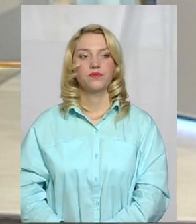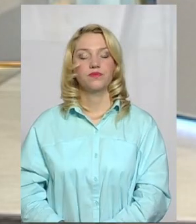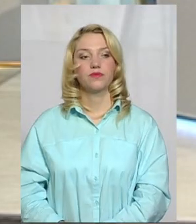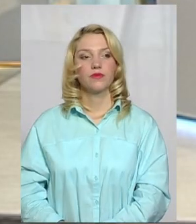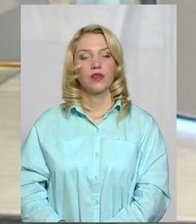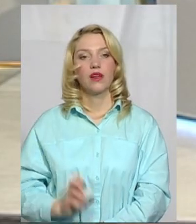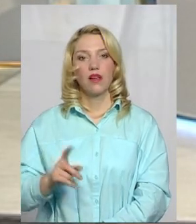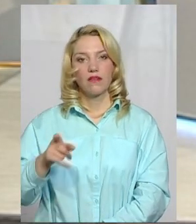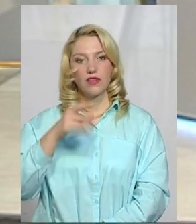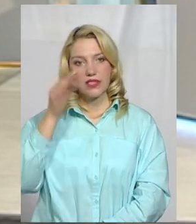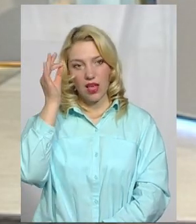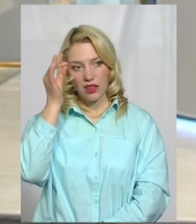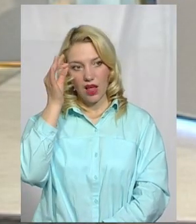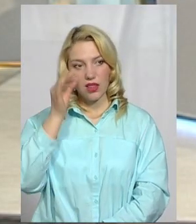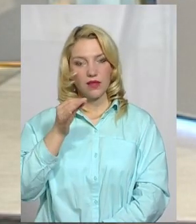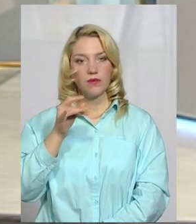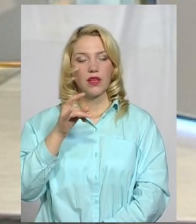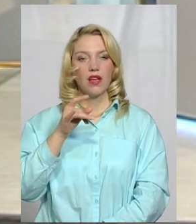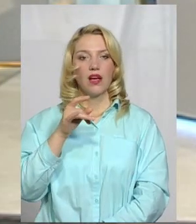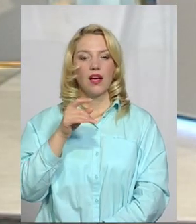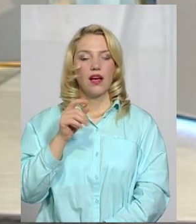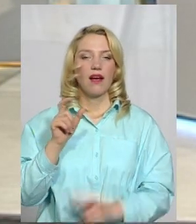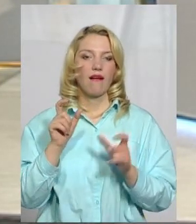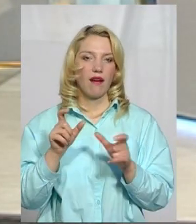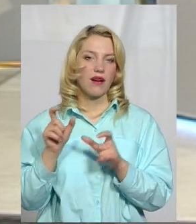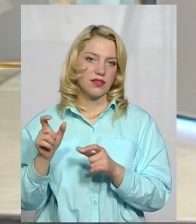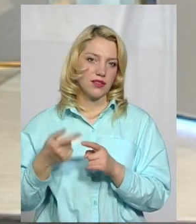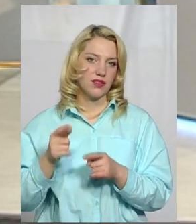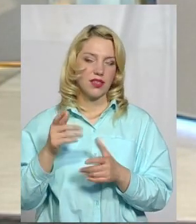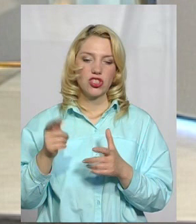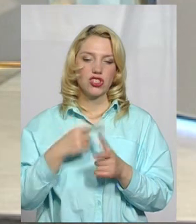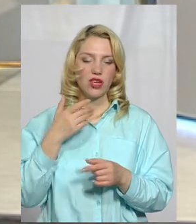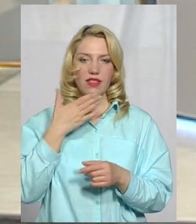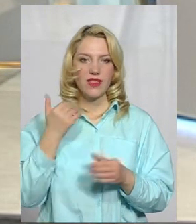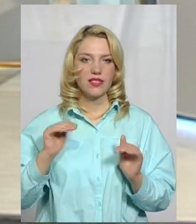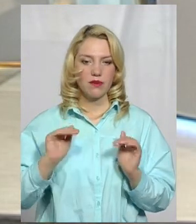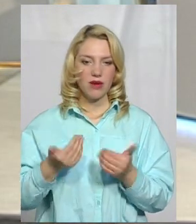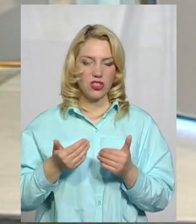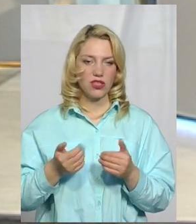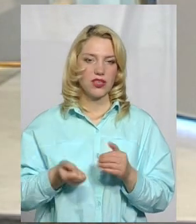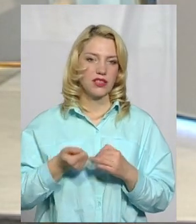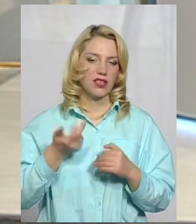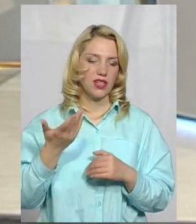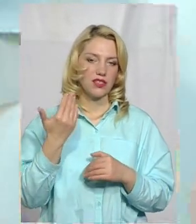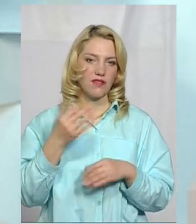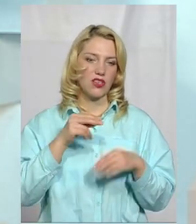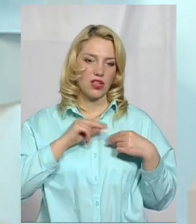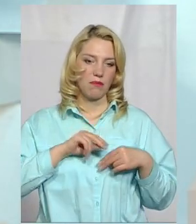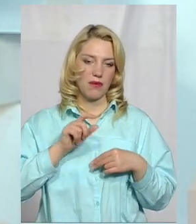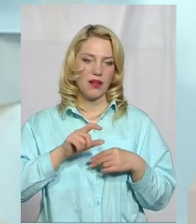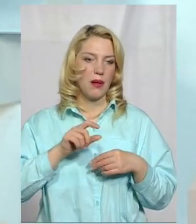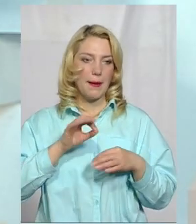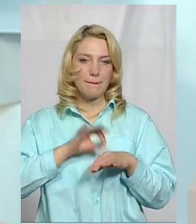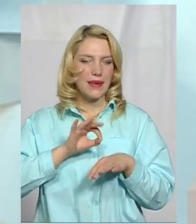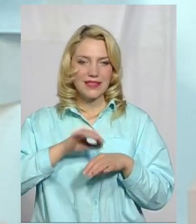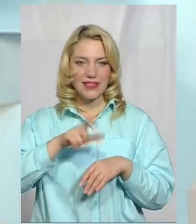Як ви згадали про карантин, чи не зменшилась кількість ваших пацієнтів проти цей карантин?